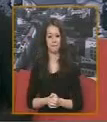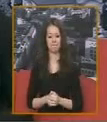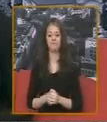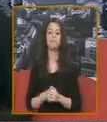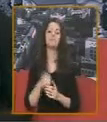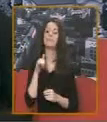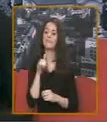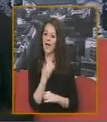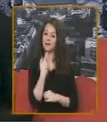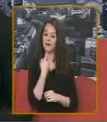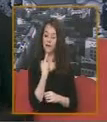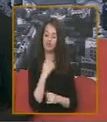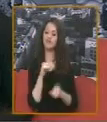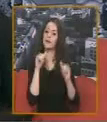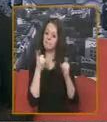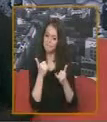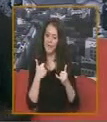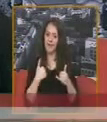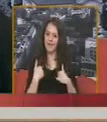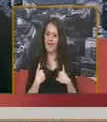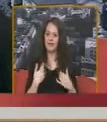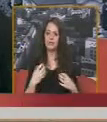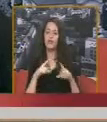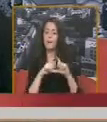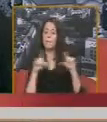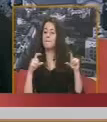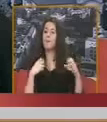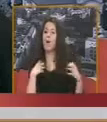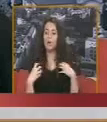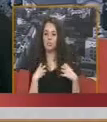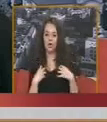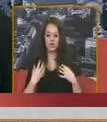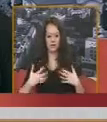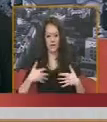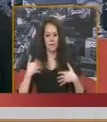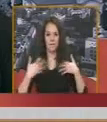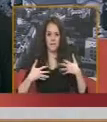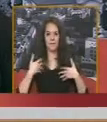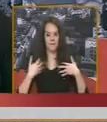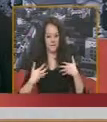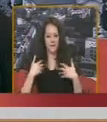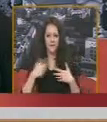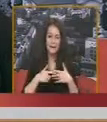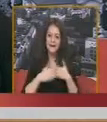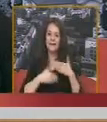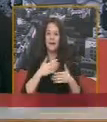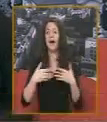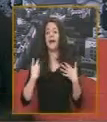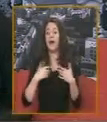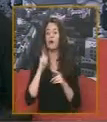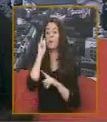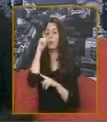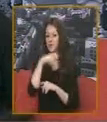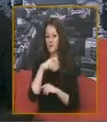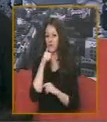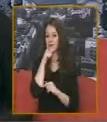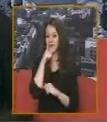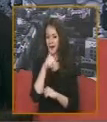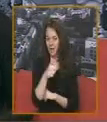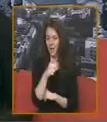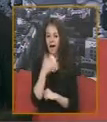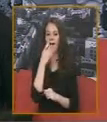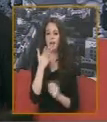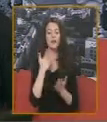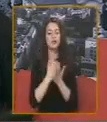pozorištu Uzbuđenje polako raste Kao pred neku premijeru I jako se radujemo s utrašnjim danom Kada ćemo